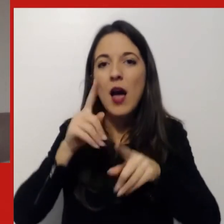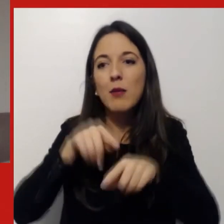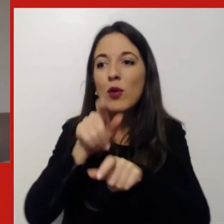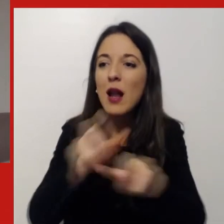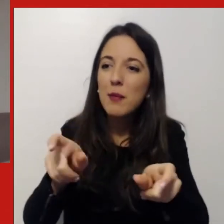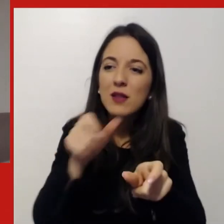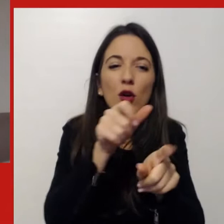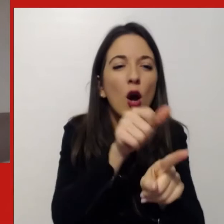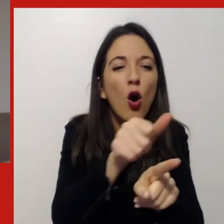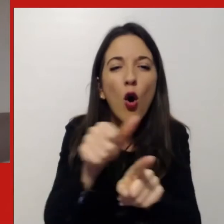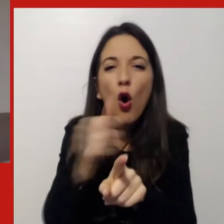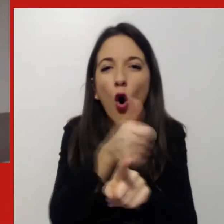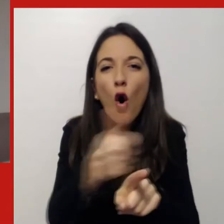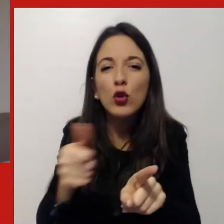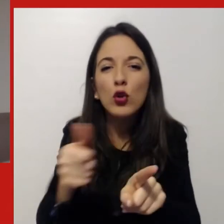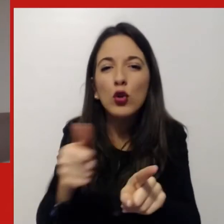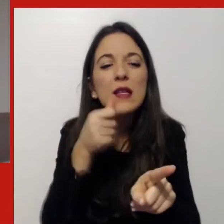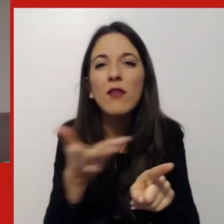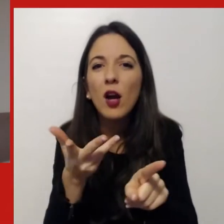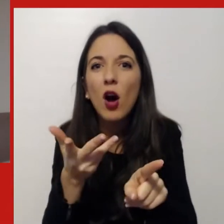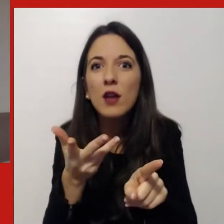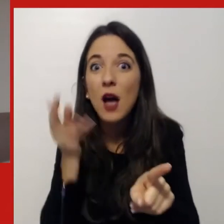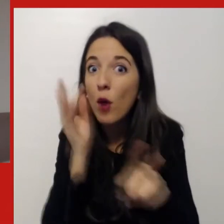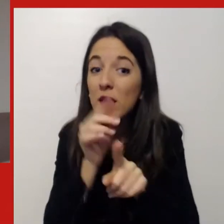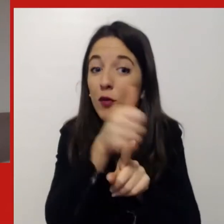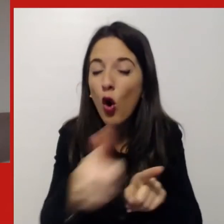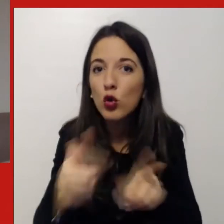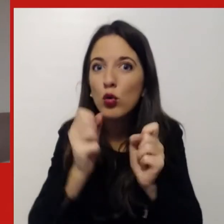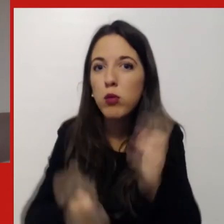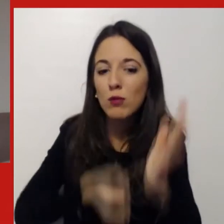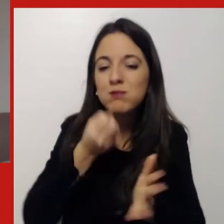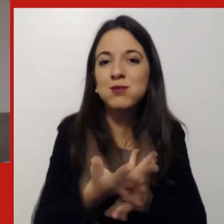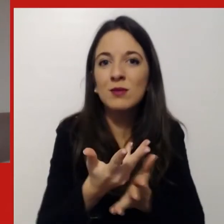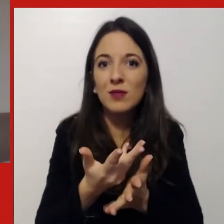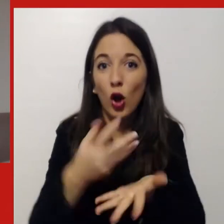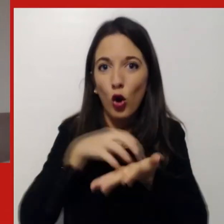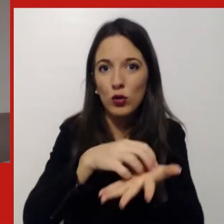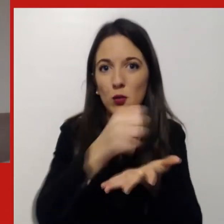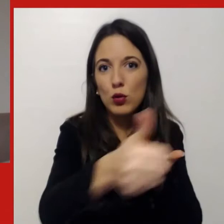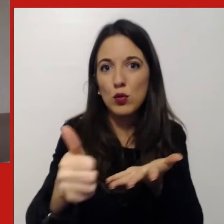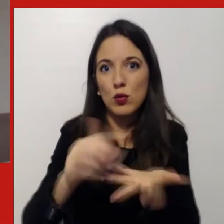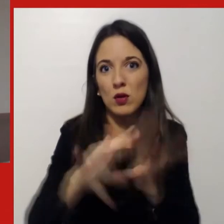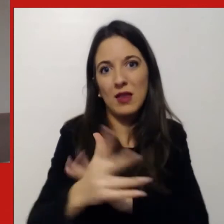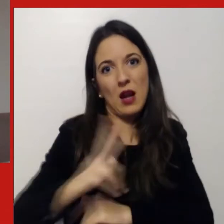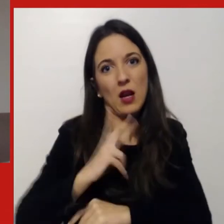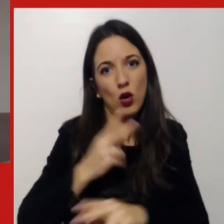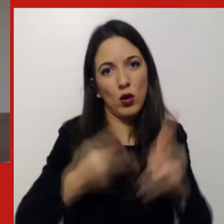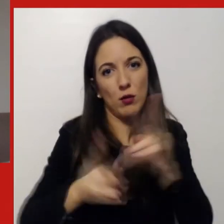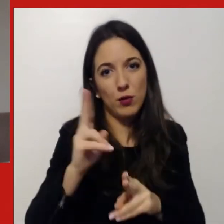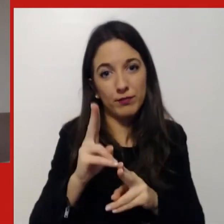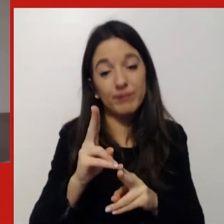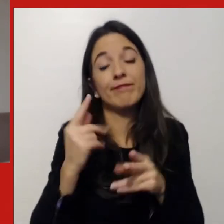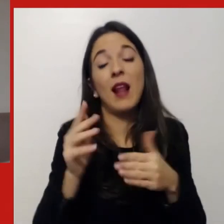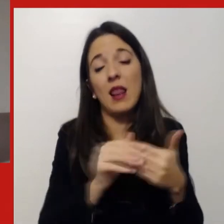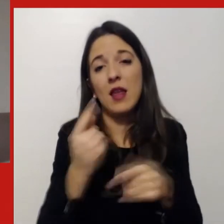serve singolarmente per avere successo in azienda. Oggi con il professor Corso affronteremo un aspetto